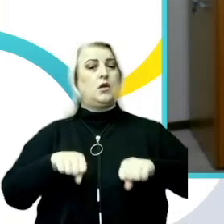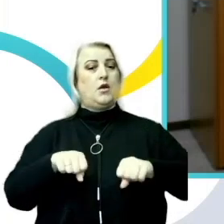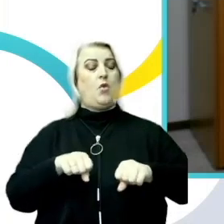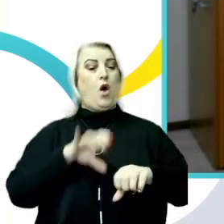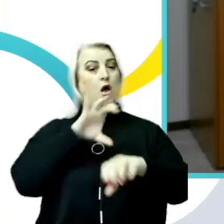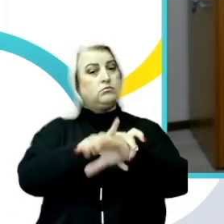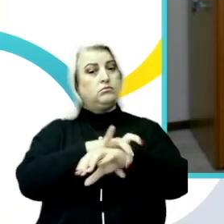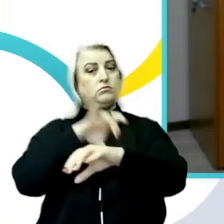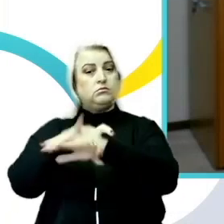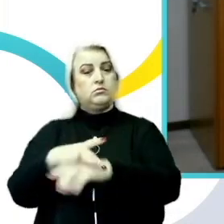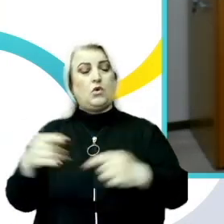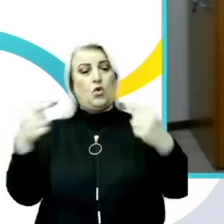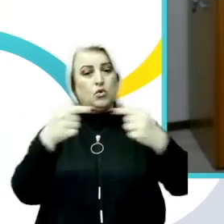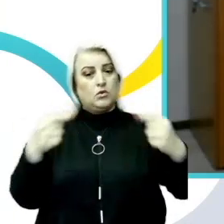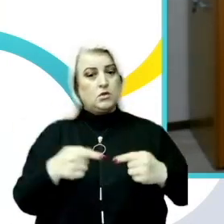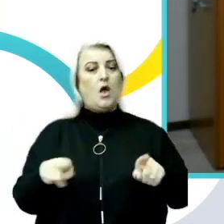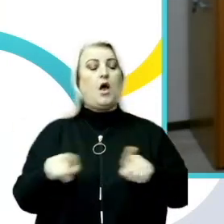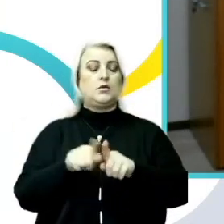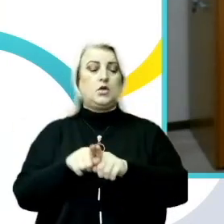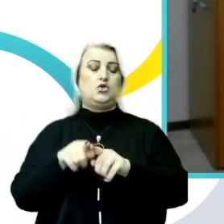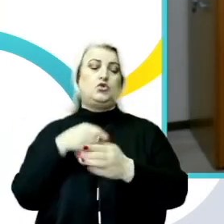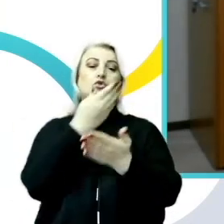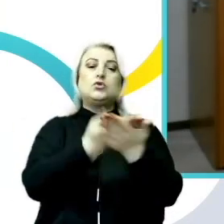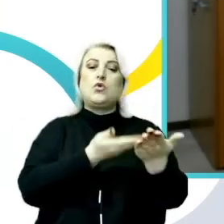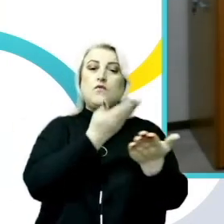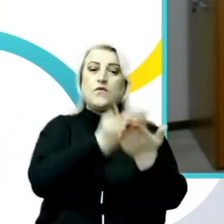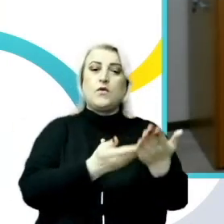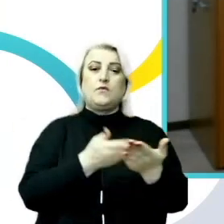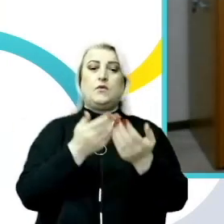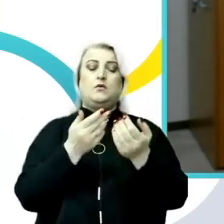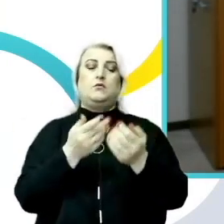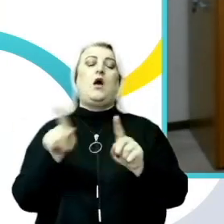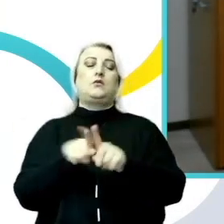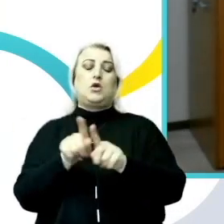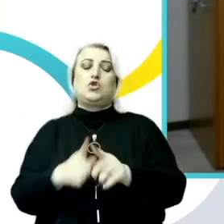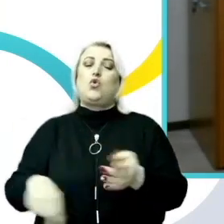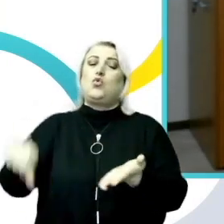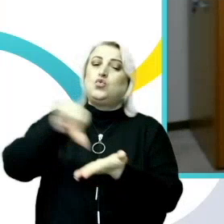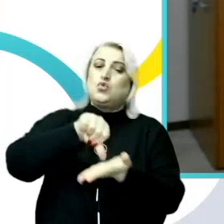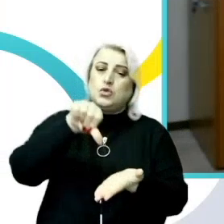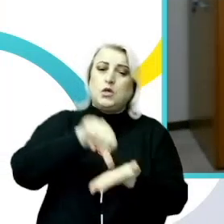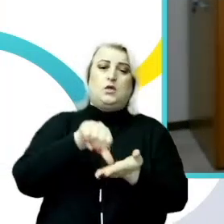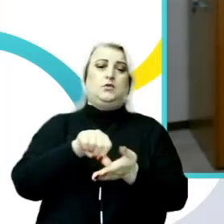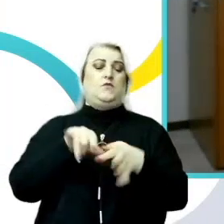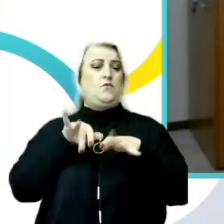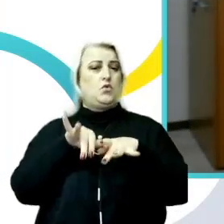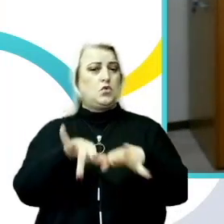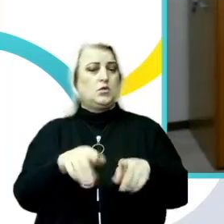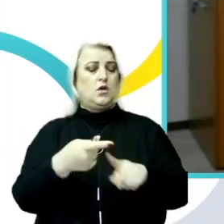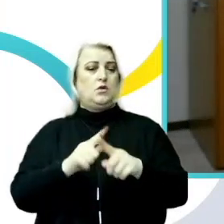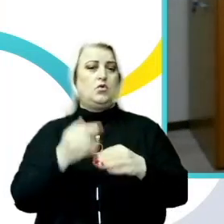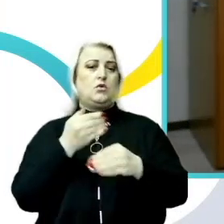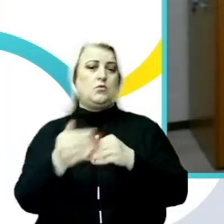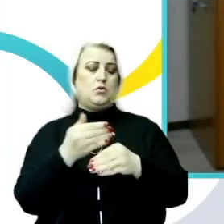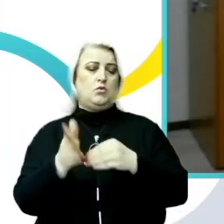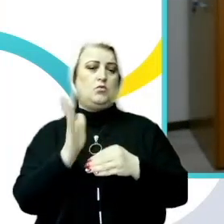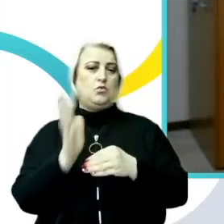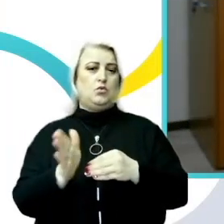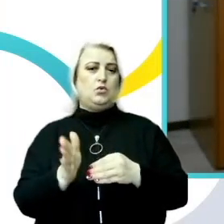dar și de a da recomandări, dar de a-l implica și în procesele care ulterior ar viza